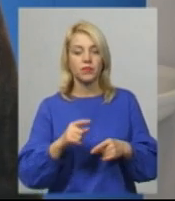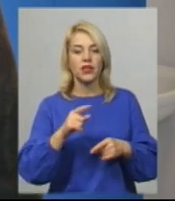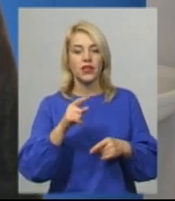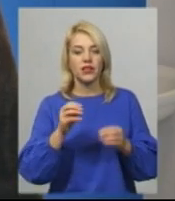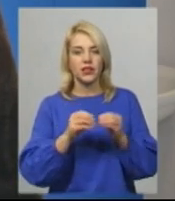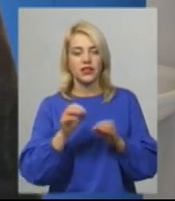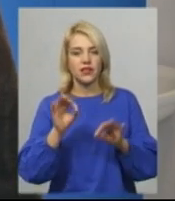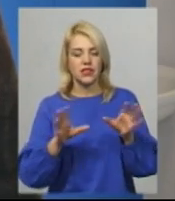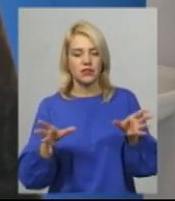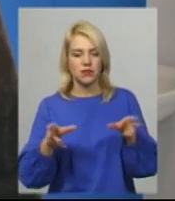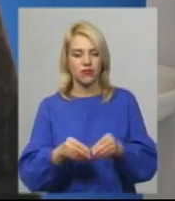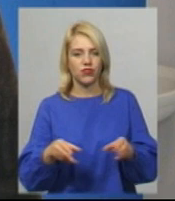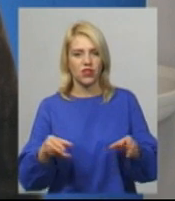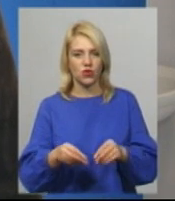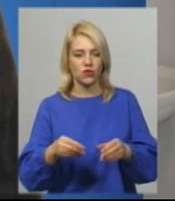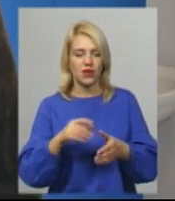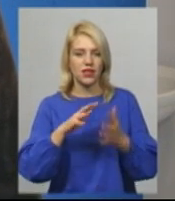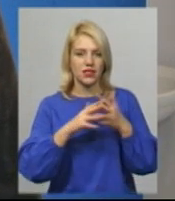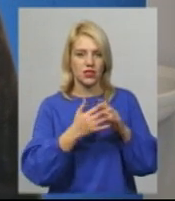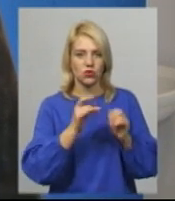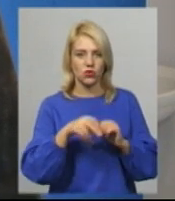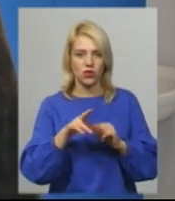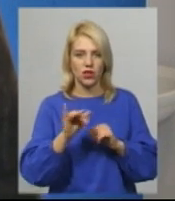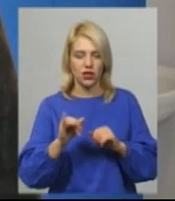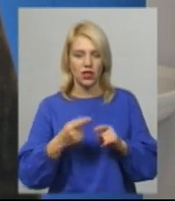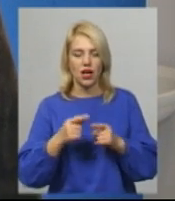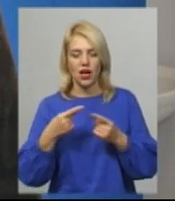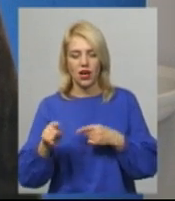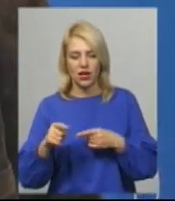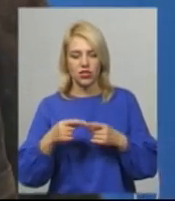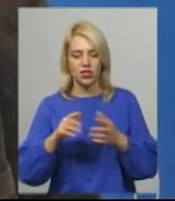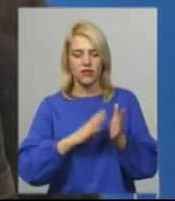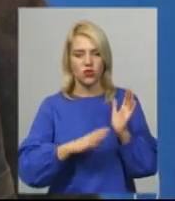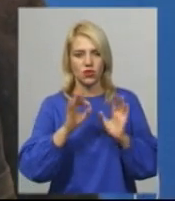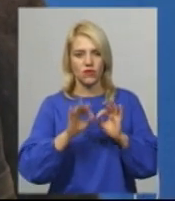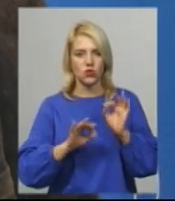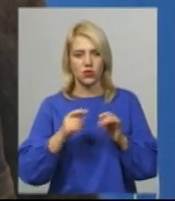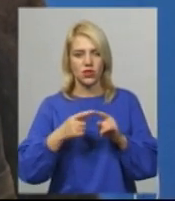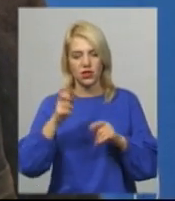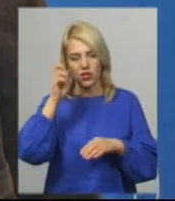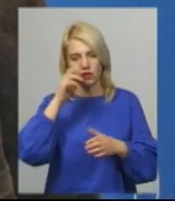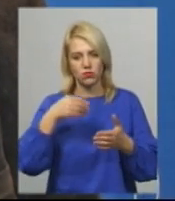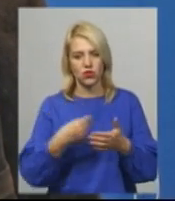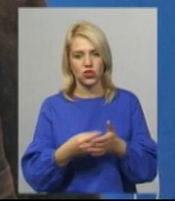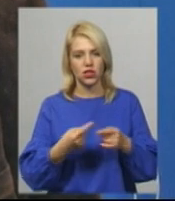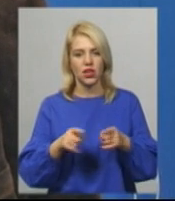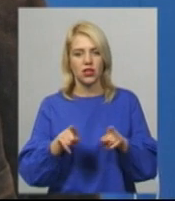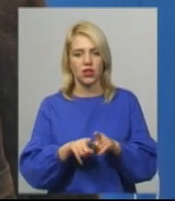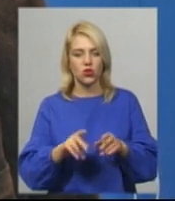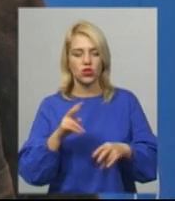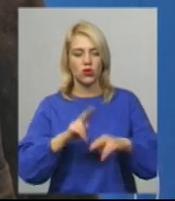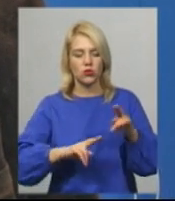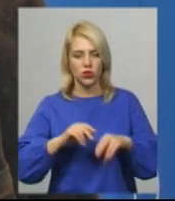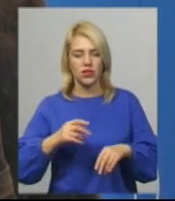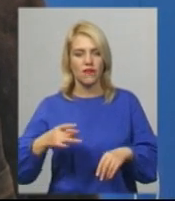співфінансування сільської ради, решта – 90% – це державний бюджет. В районі, крім цієї амбулаторії, будуть ще дві амбулаторії. До